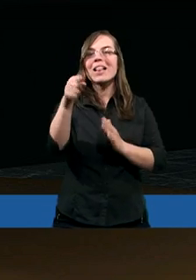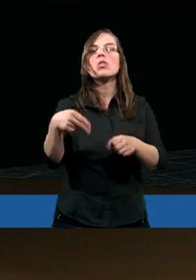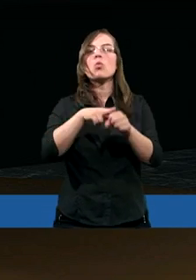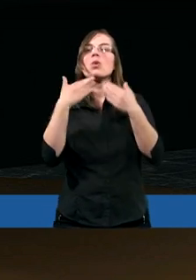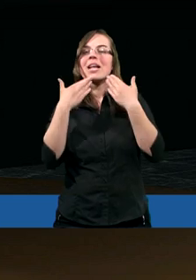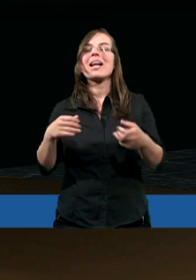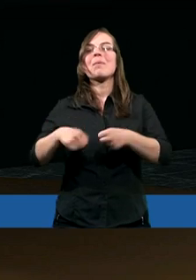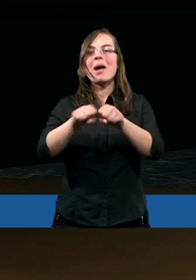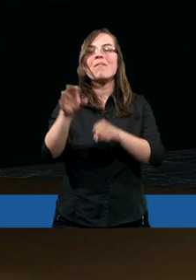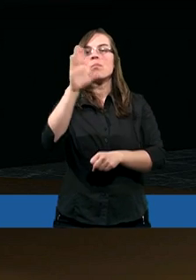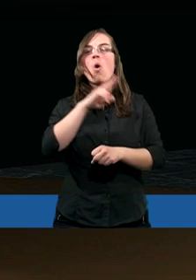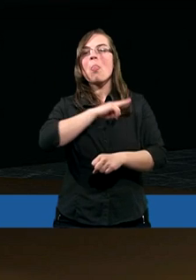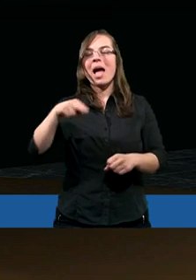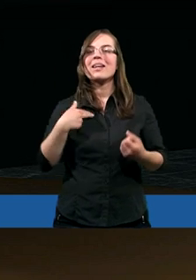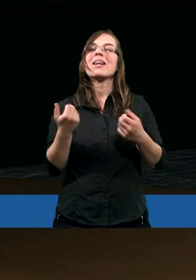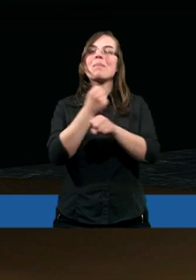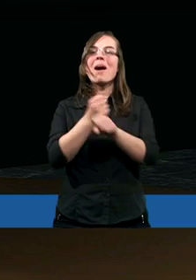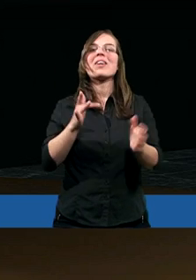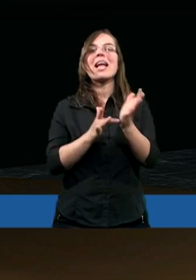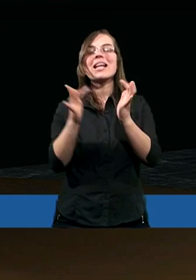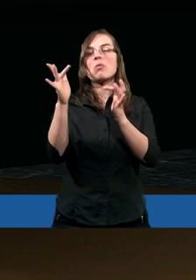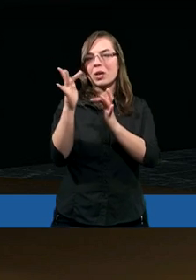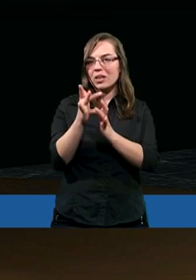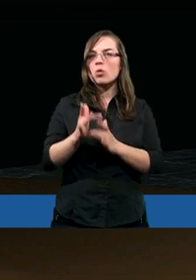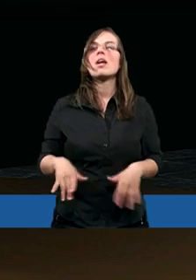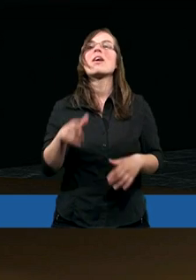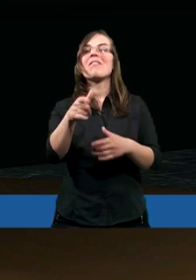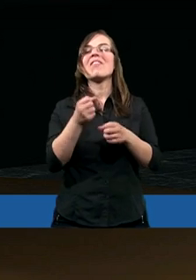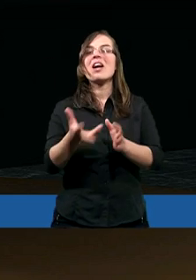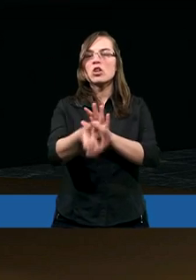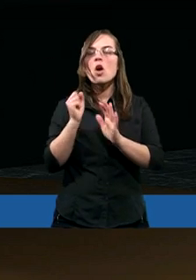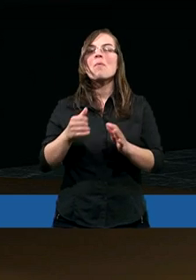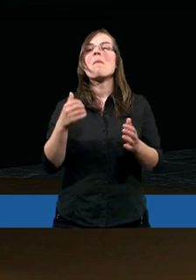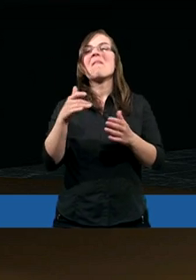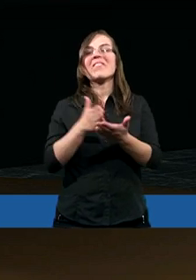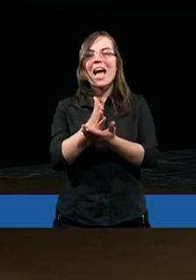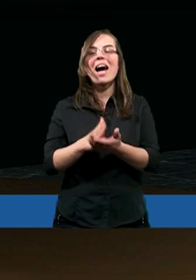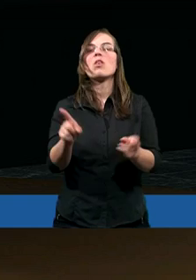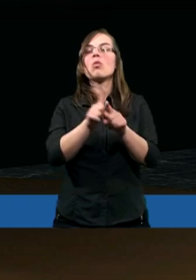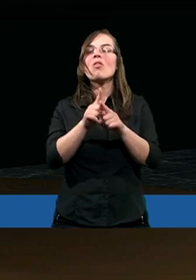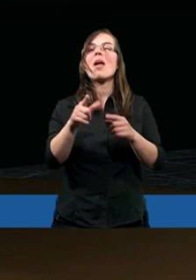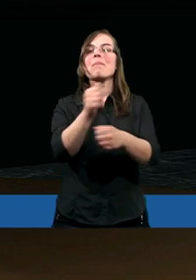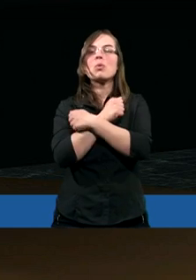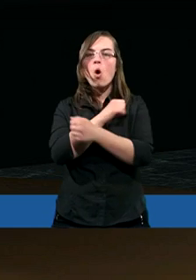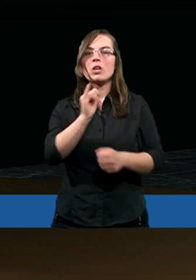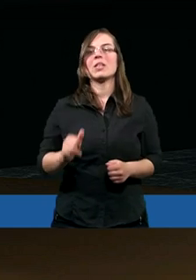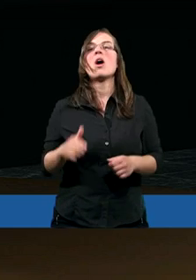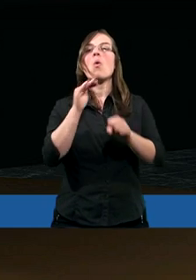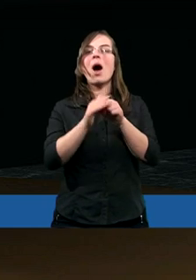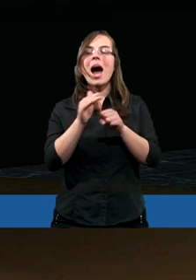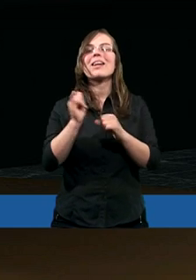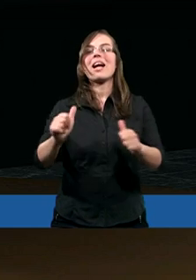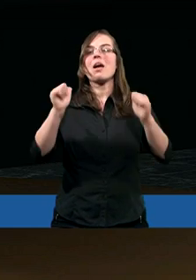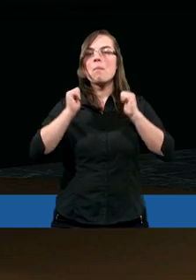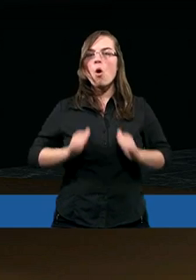sprawiedliwości Boga naszego i Zbawiciela Jezusa Chrystusa osiągnęli wiarę równie wartościową, co i nasza. Łaska